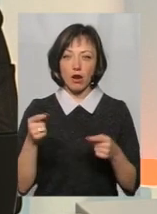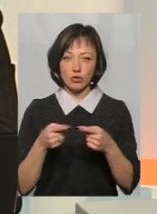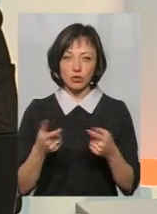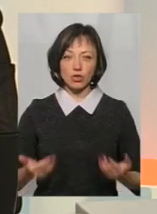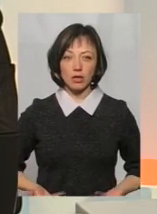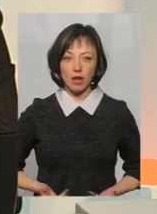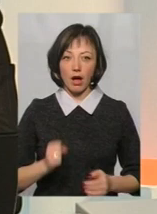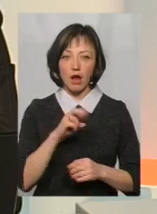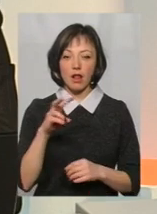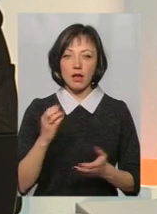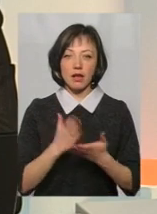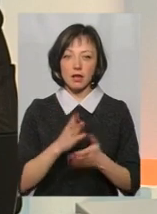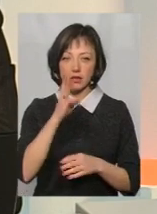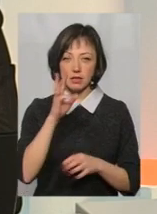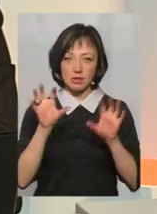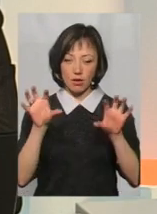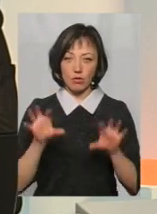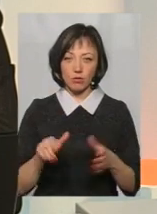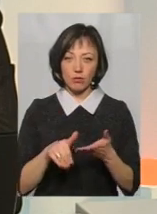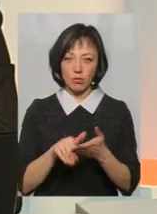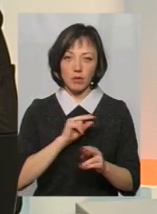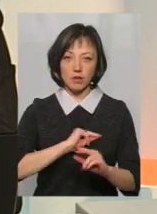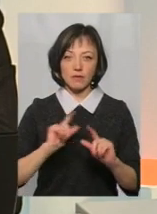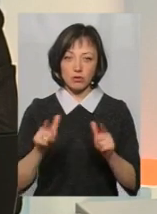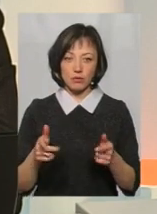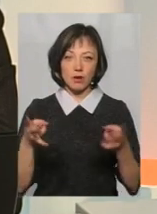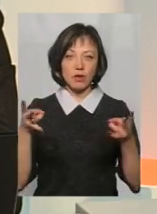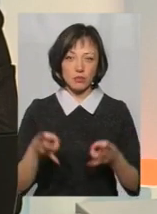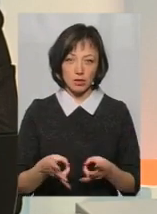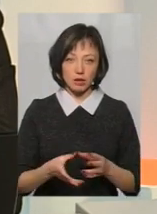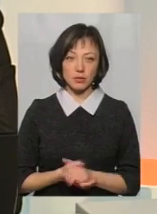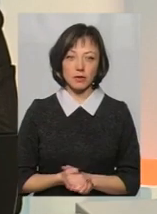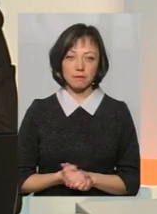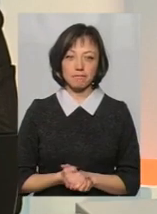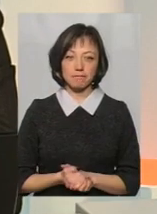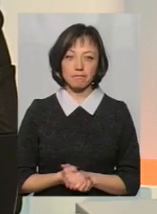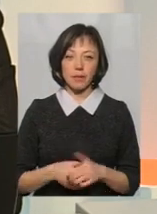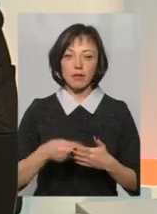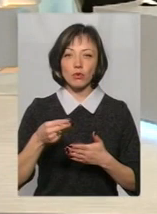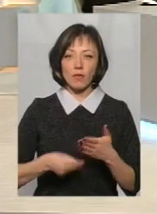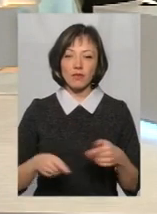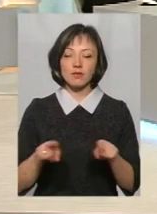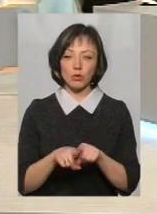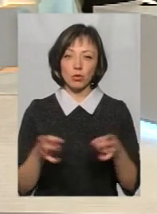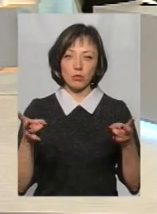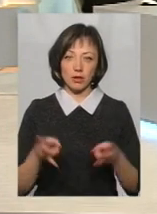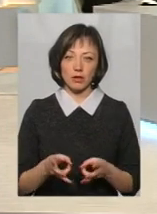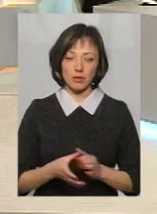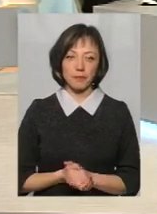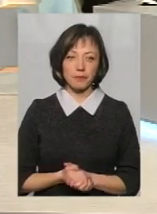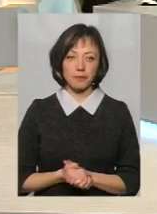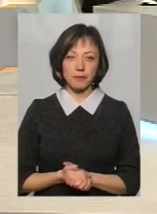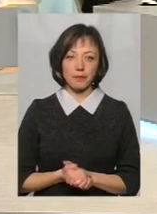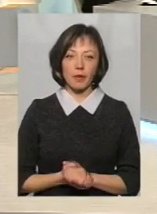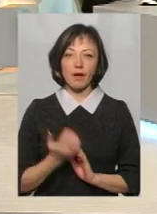є закон, то допомога по працевлаштуванню потрібна, то справка все одно потрібна. Ну,